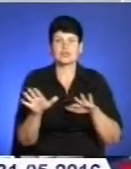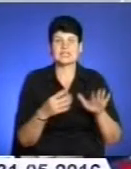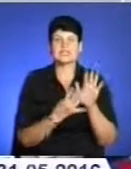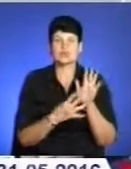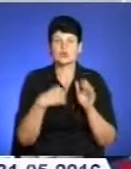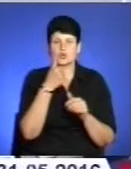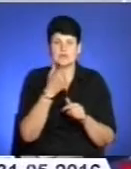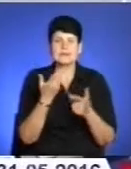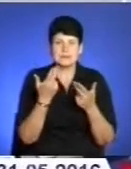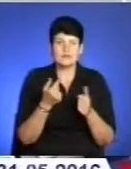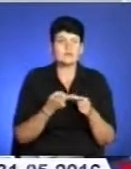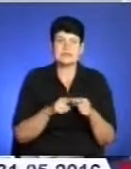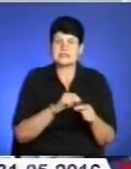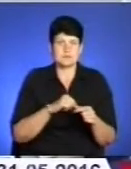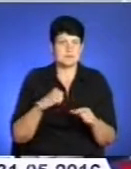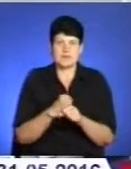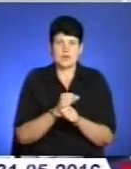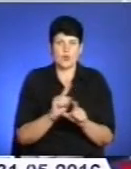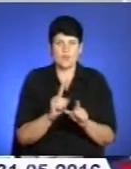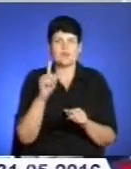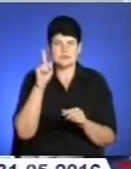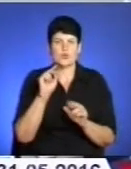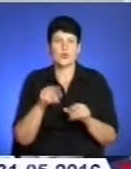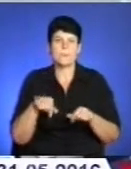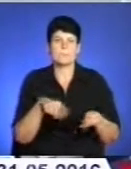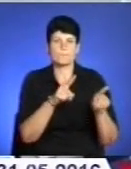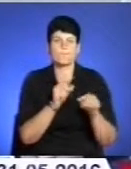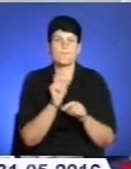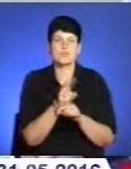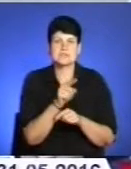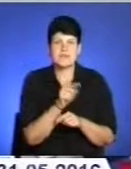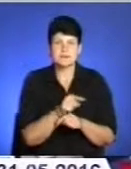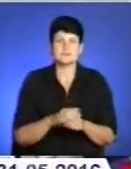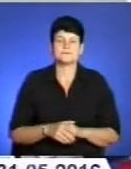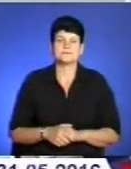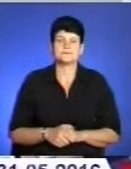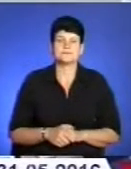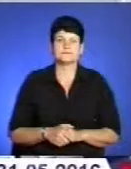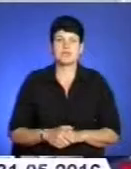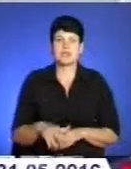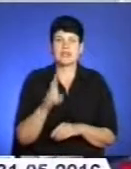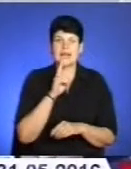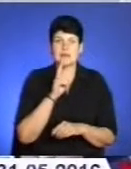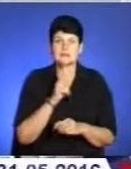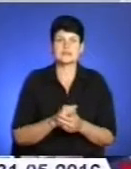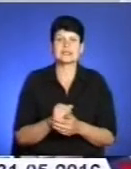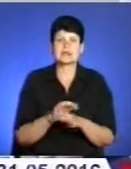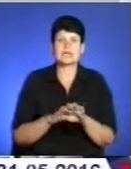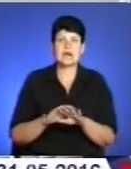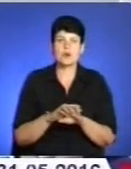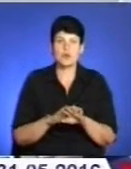Да, вони зараз самі це в руки не беруть, але вони не знають, кого послати. І вони цього не гнушаються. В Кременці народ,